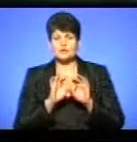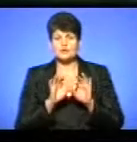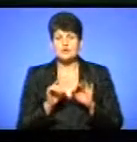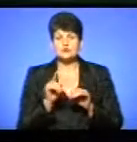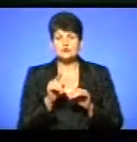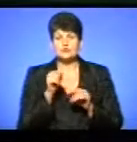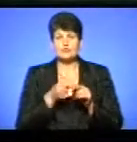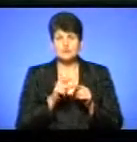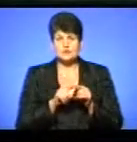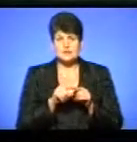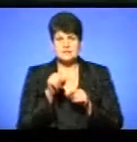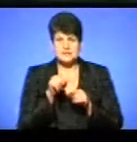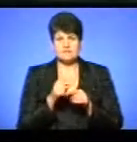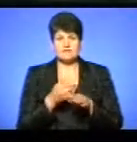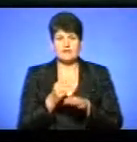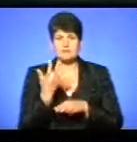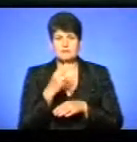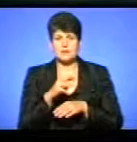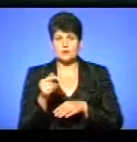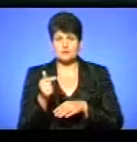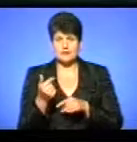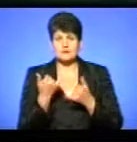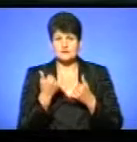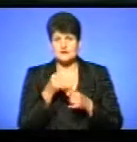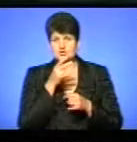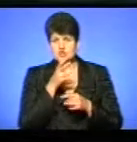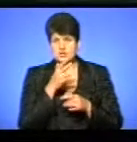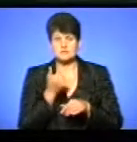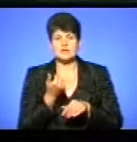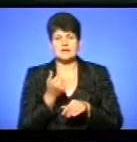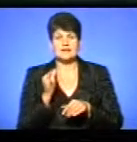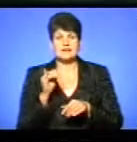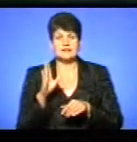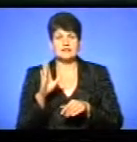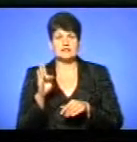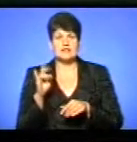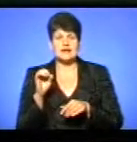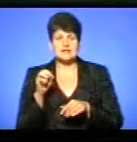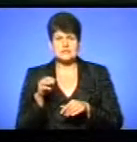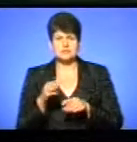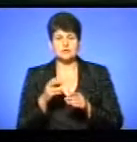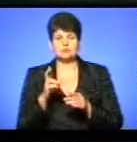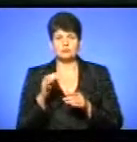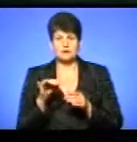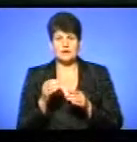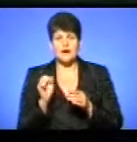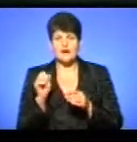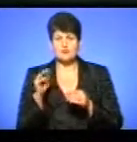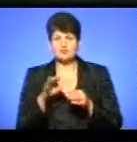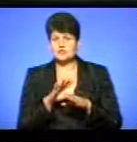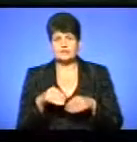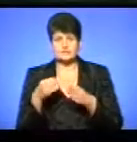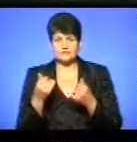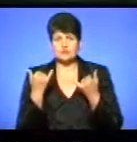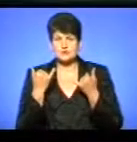цей проєкт виділили 5 мільйонів гривень. Але на даний час головний підрядник «Інвестбуд» акту виконаних робіт ще не надав, тому